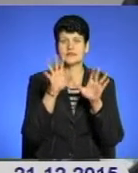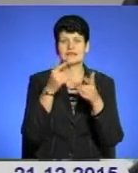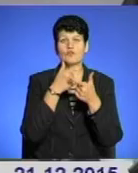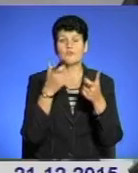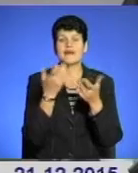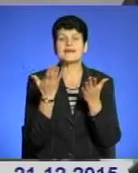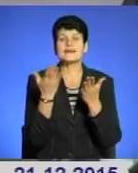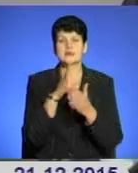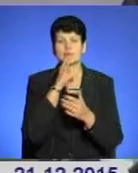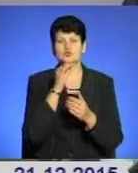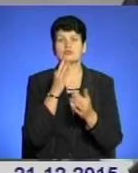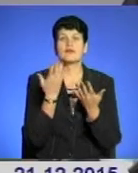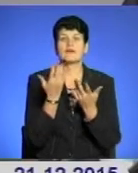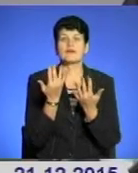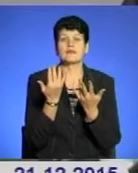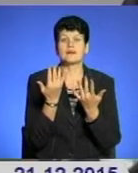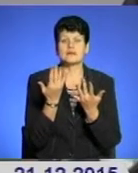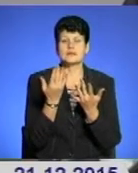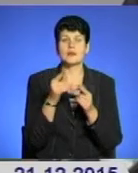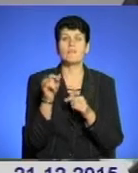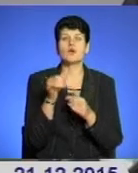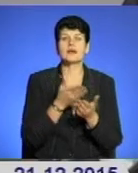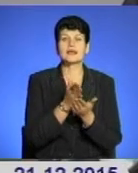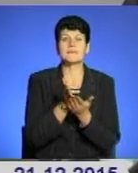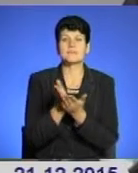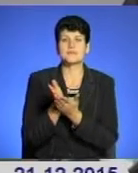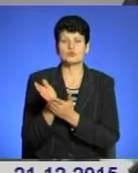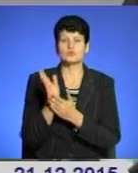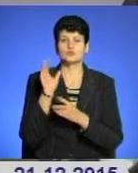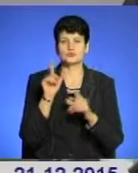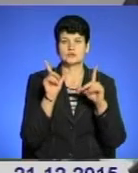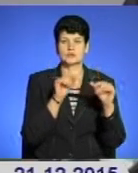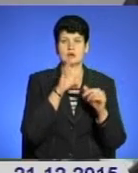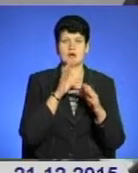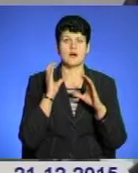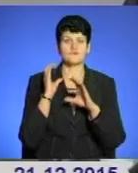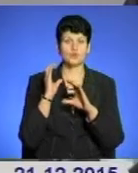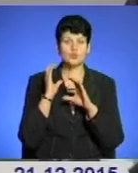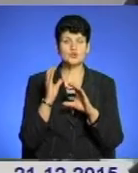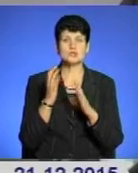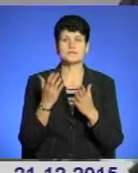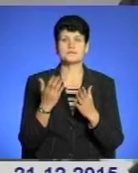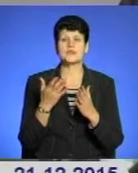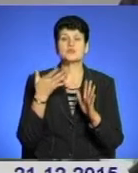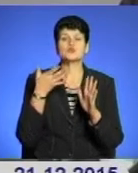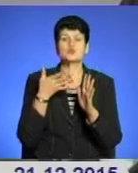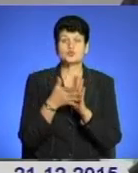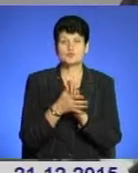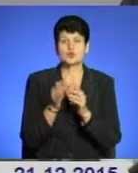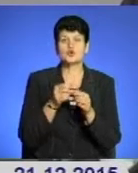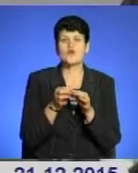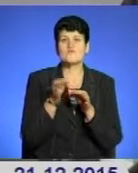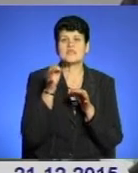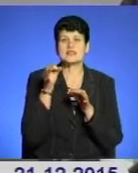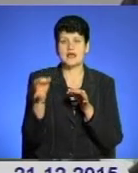по яких маршрутах і в якій кількості будуть курсувати автобуси. Зрозуміло, що віддалені